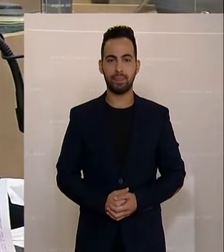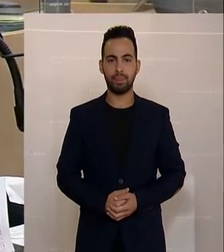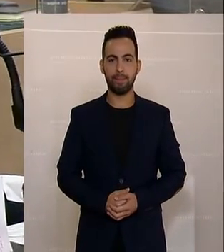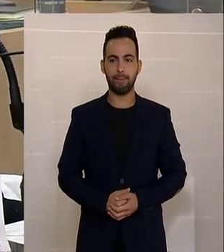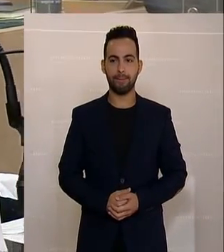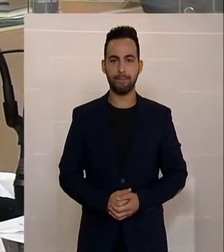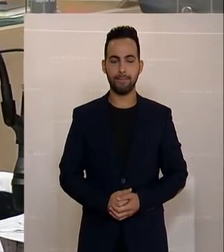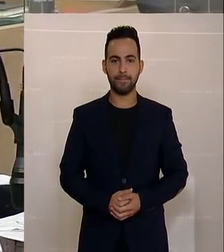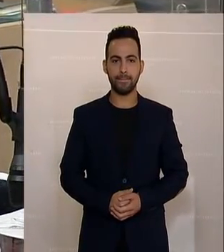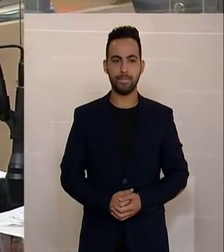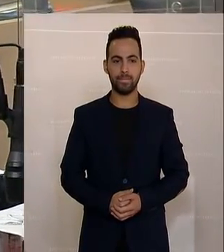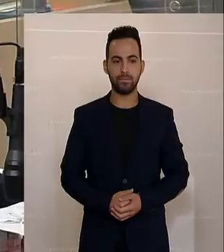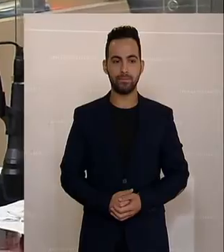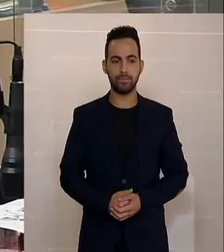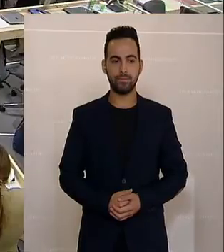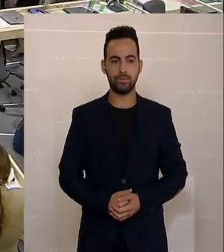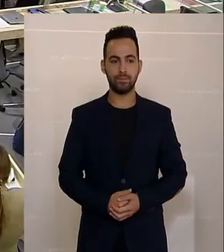Seniorensprecher der SPÖ.